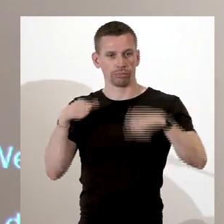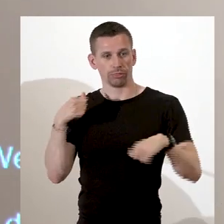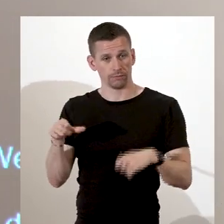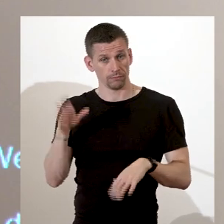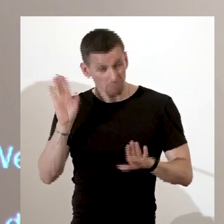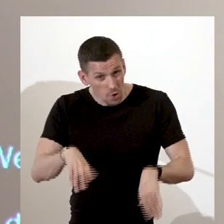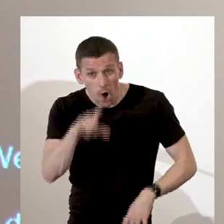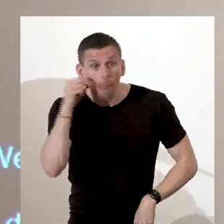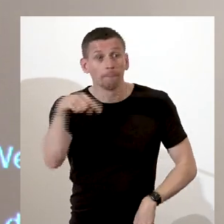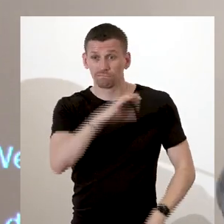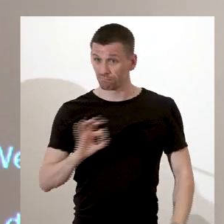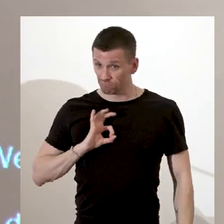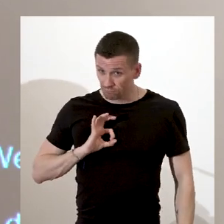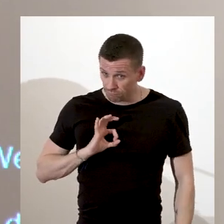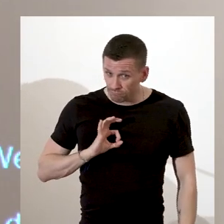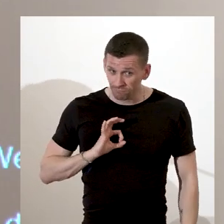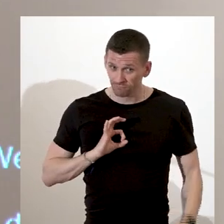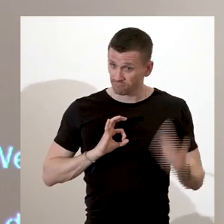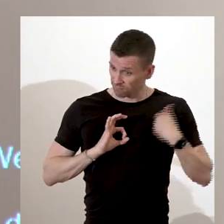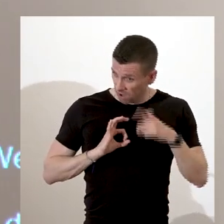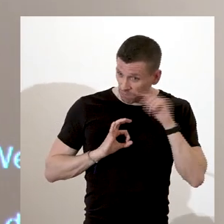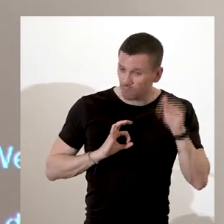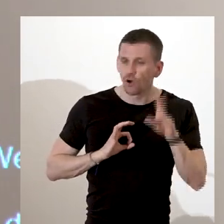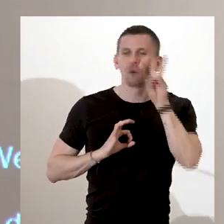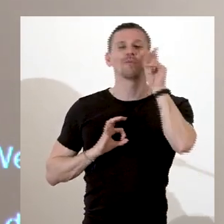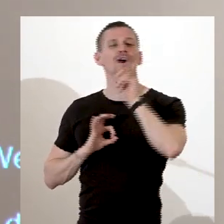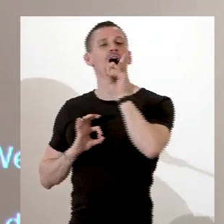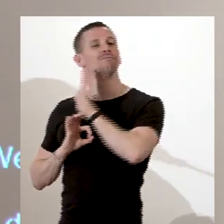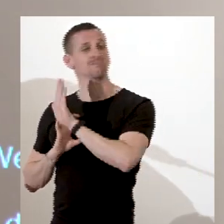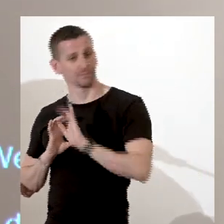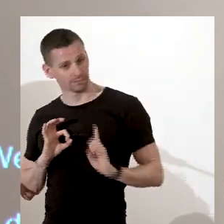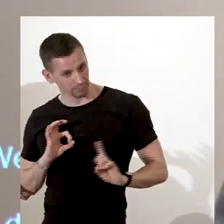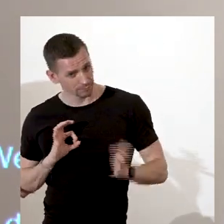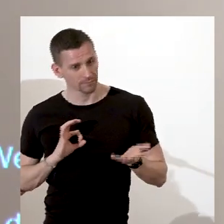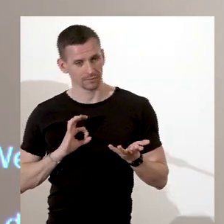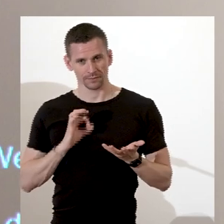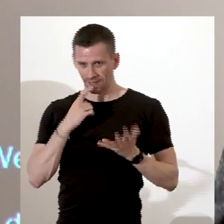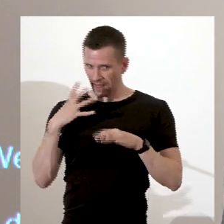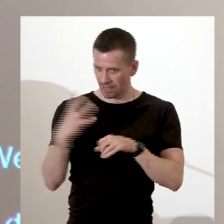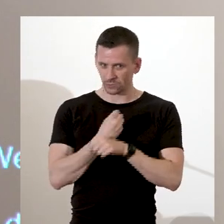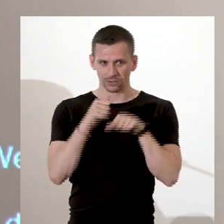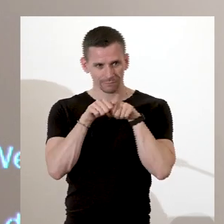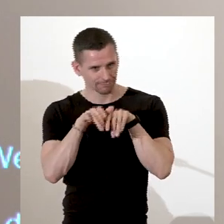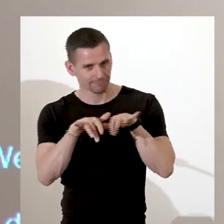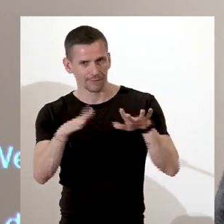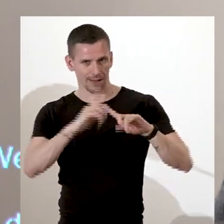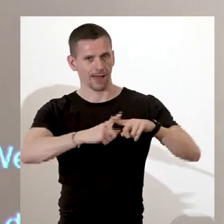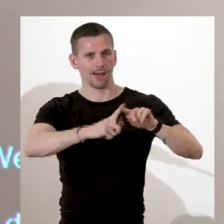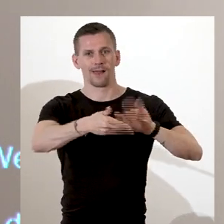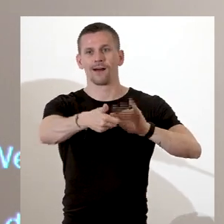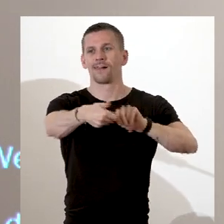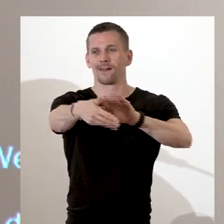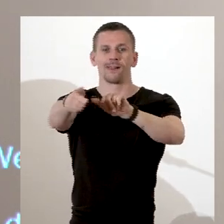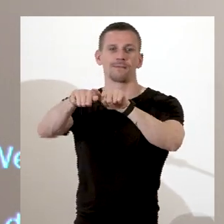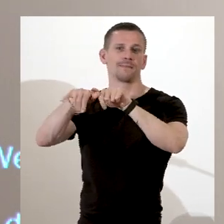reconnaît comme humaniste. Et en cela, Clarkson pense qu'il a gagné finalement puisque le public est largement convaincu. Une de mes